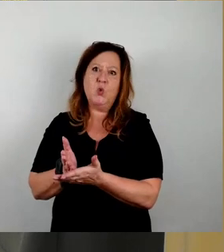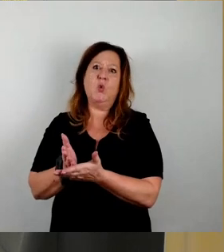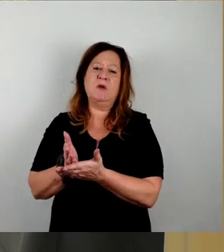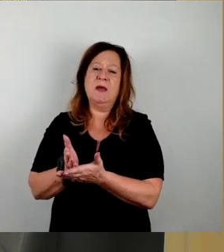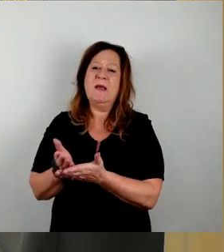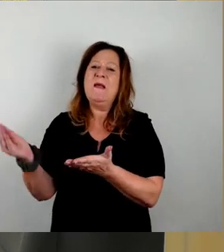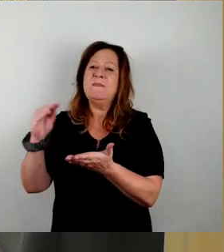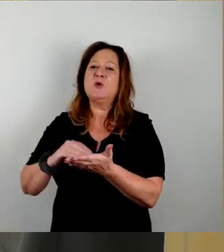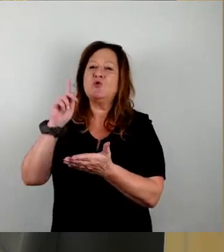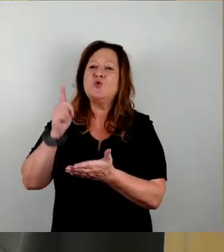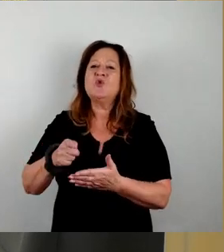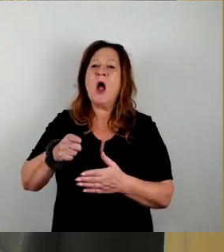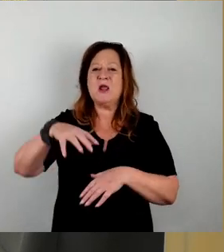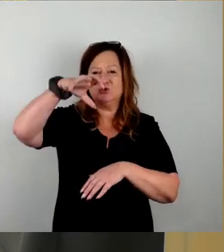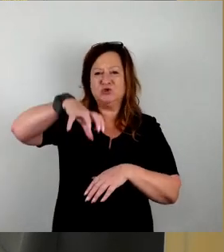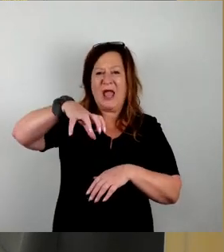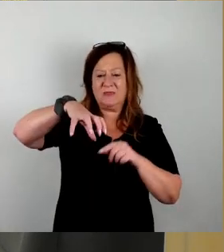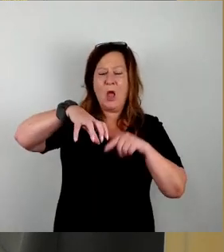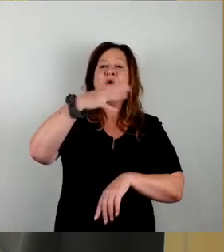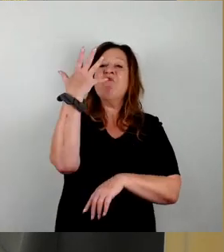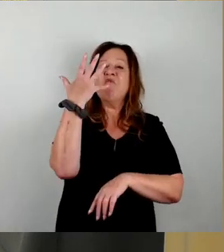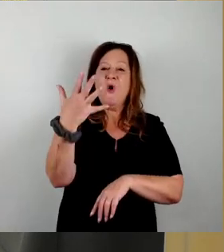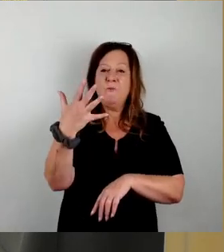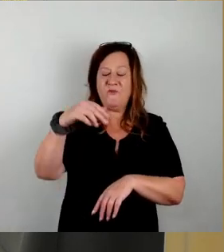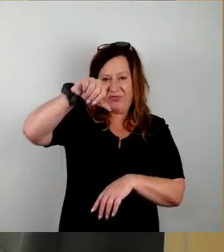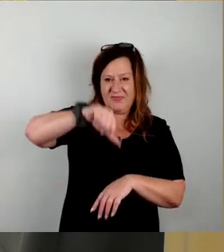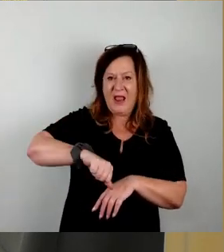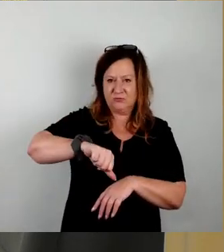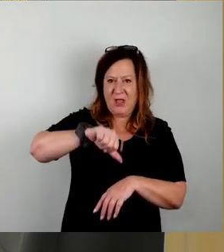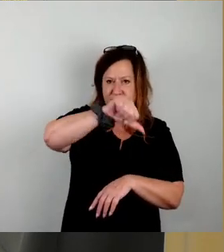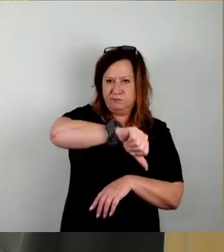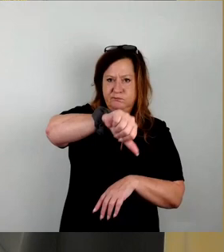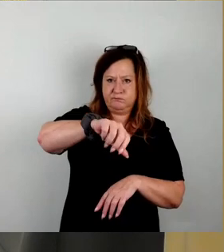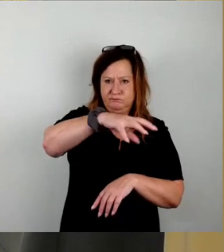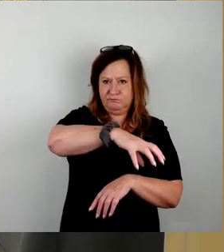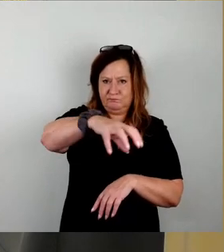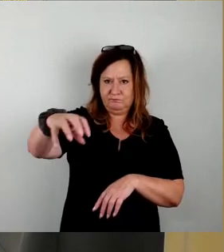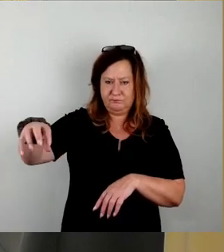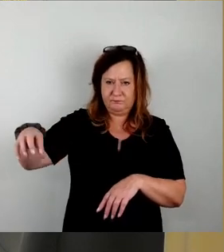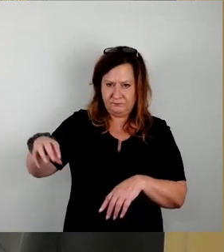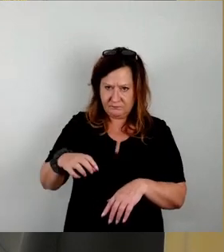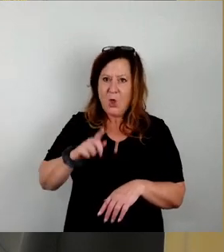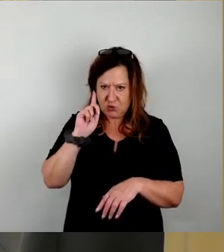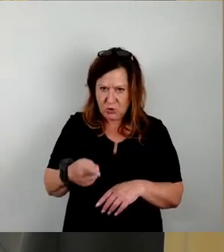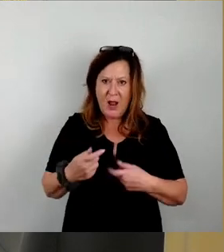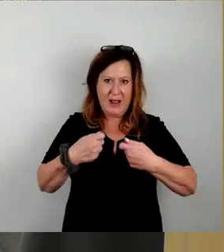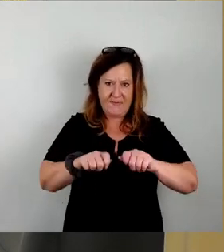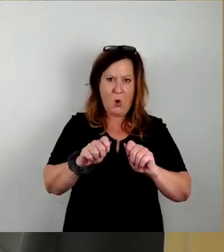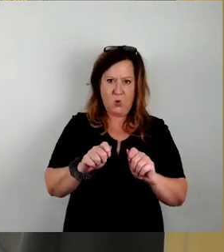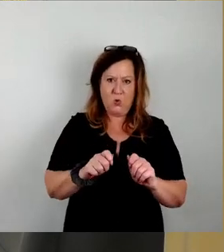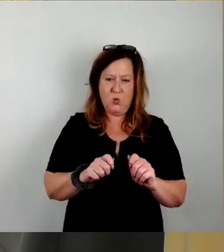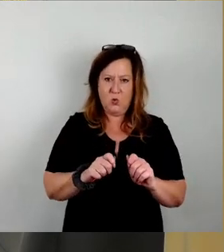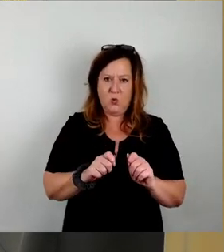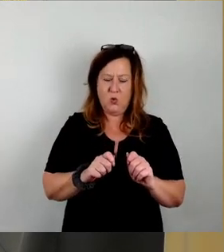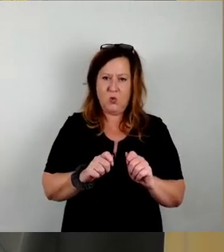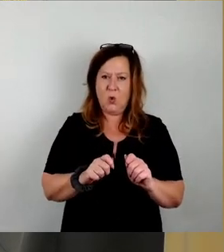Tankstellen im Stadtgebiet für die Notstromertüchtigung erschlossen werden und dort hat die